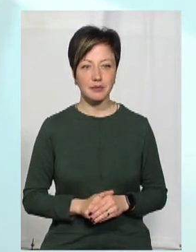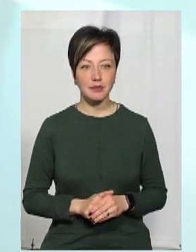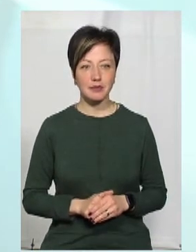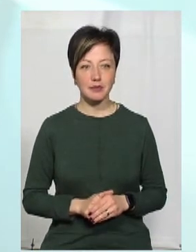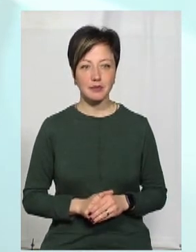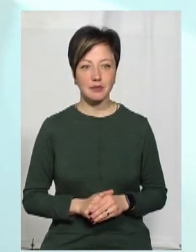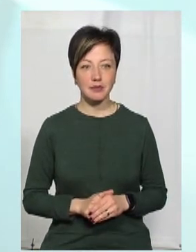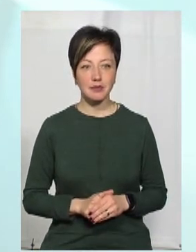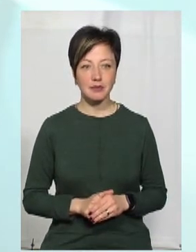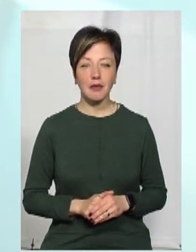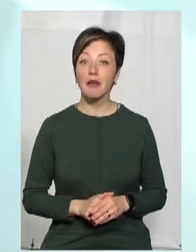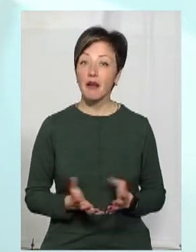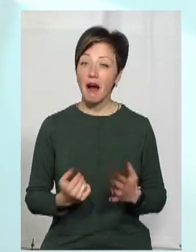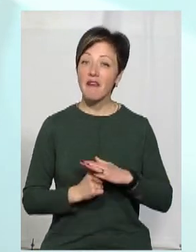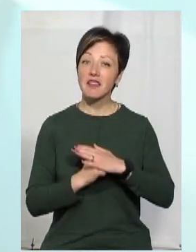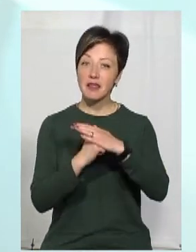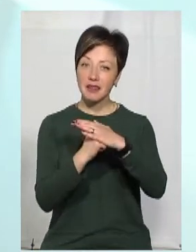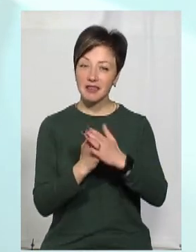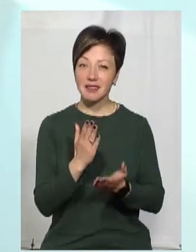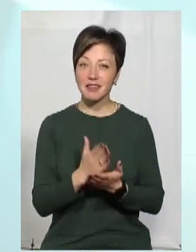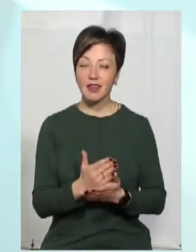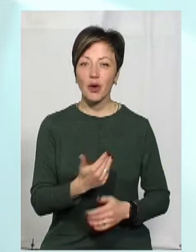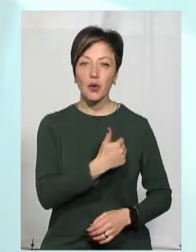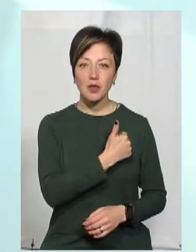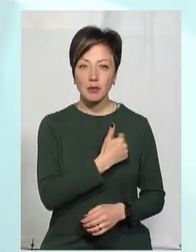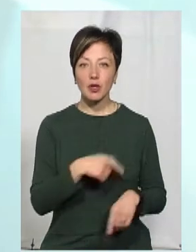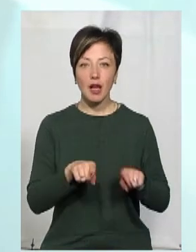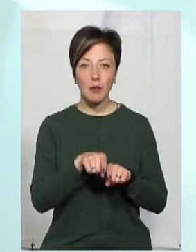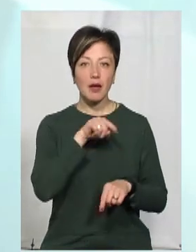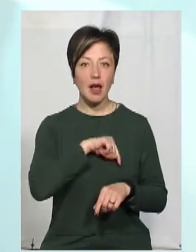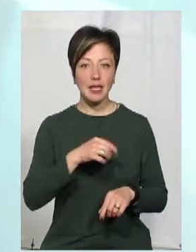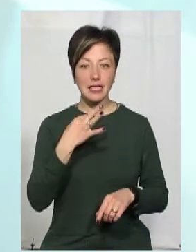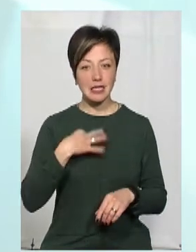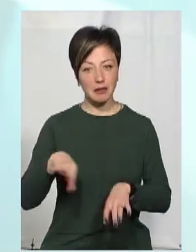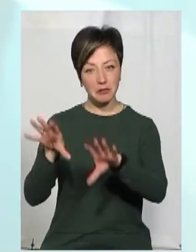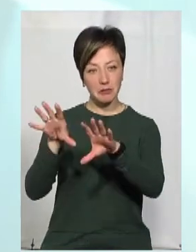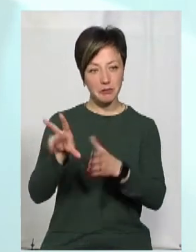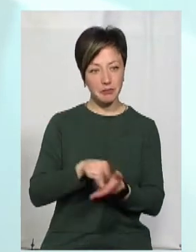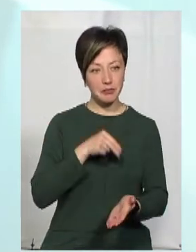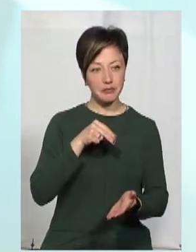Міждународний. В авторитеті. От хотів би, щоб і такі качества, і мій син перебрав.